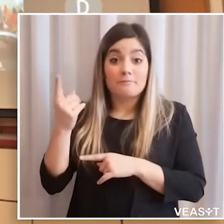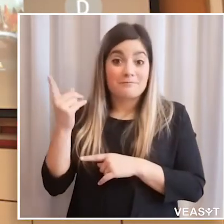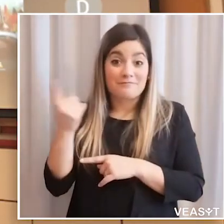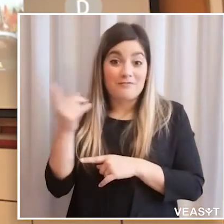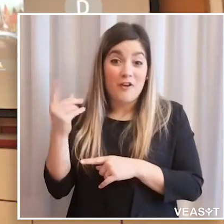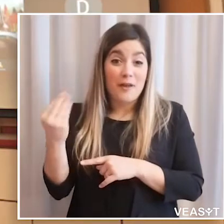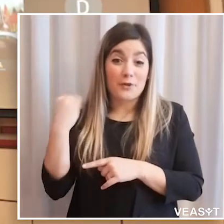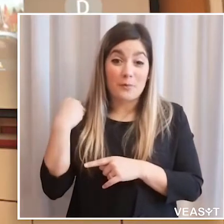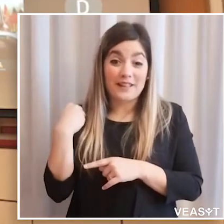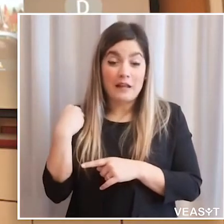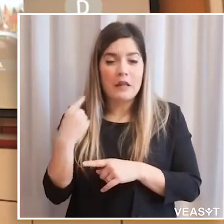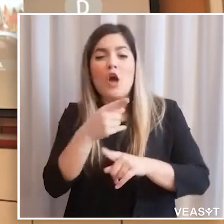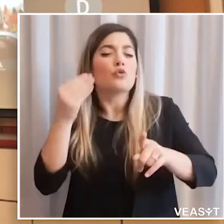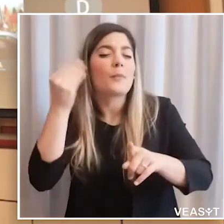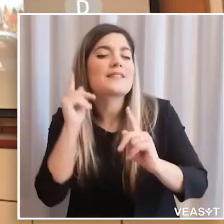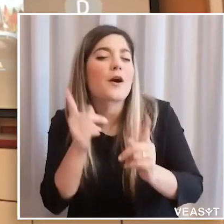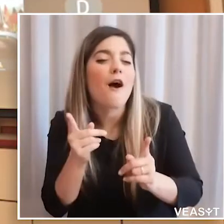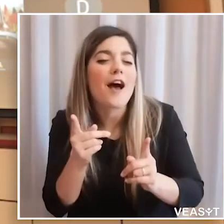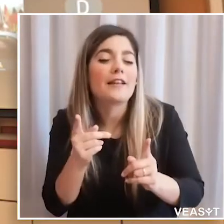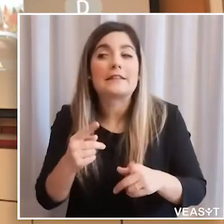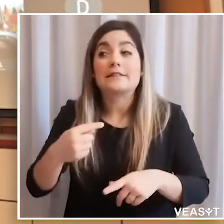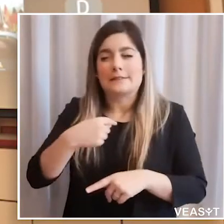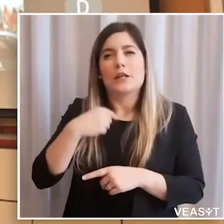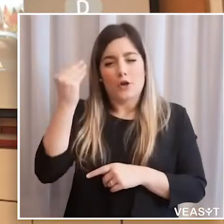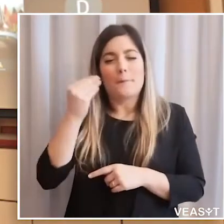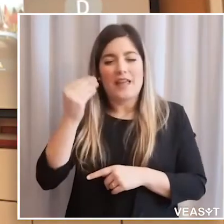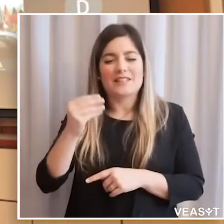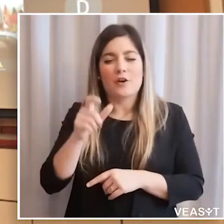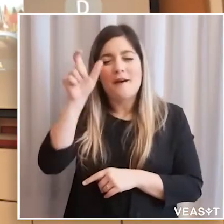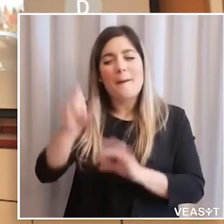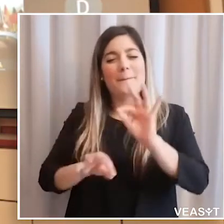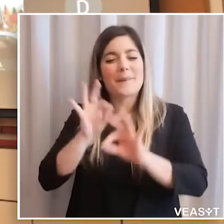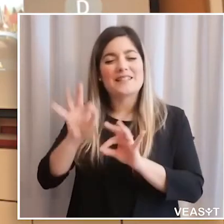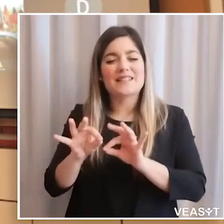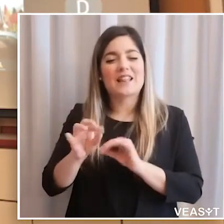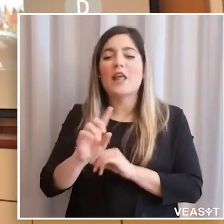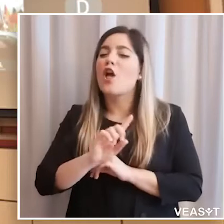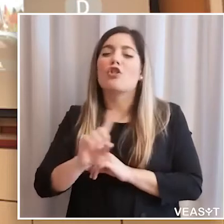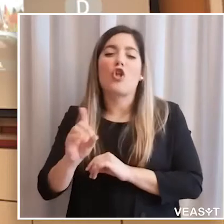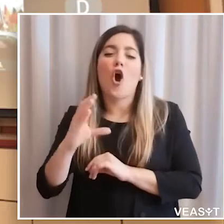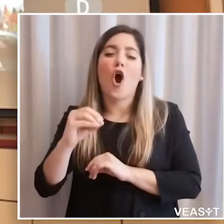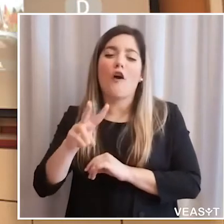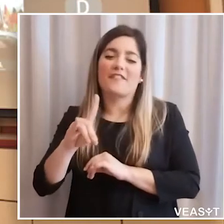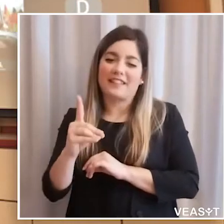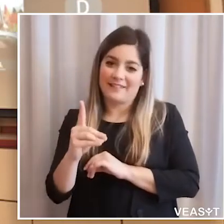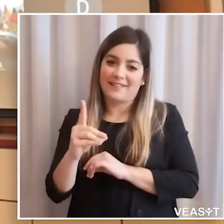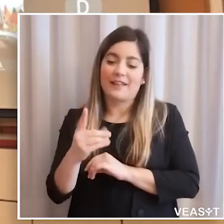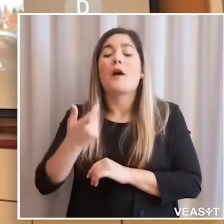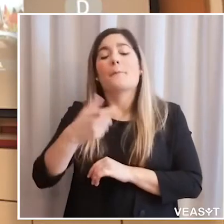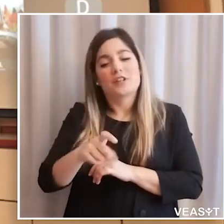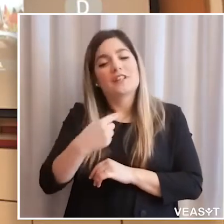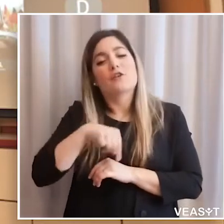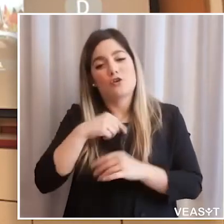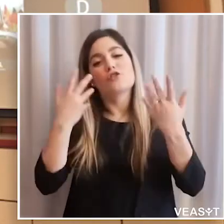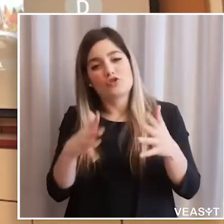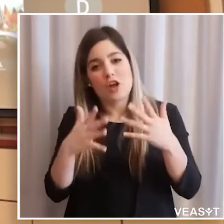mi chiedete fai una scommessa, vi direi scommetto un euro sul fatto che sia un paziente no Covid,